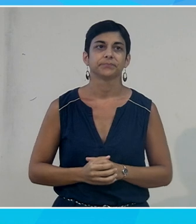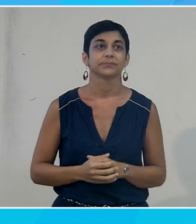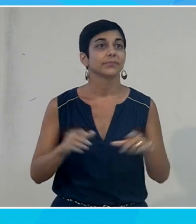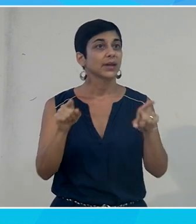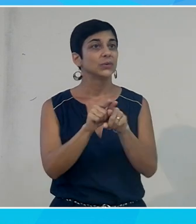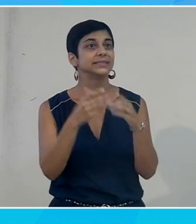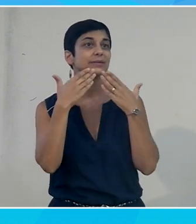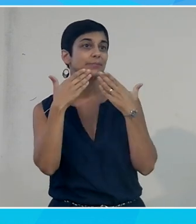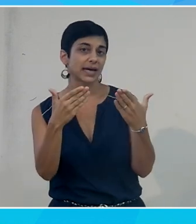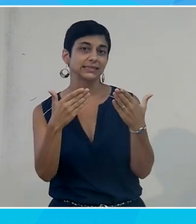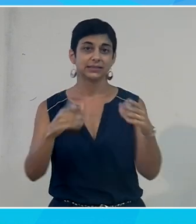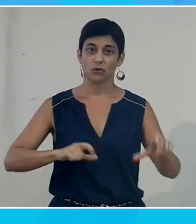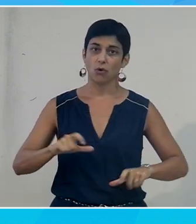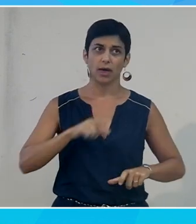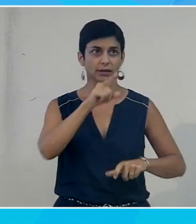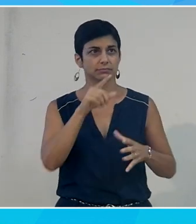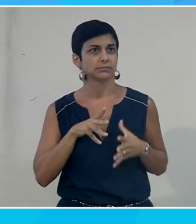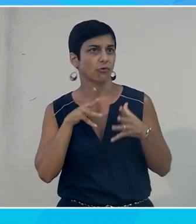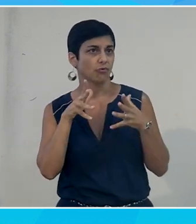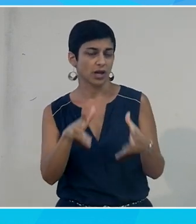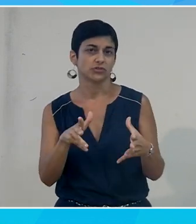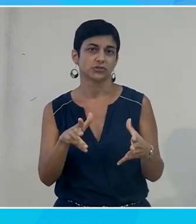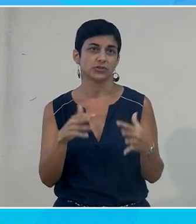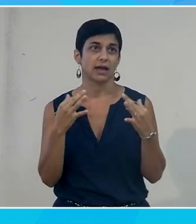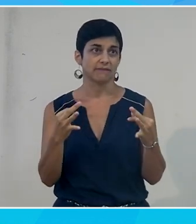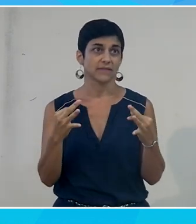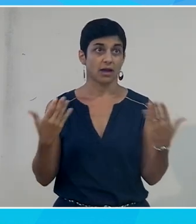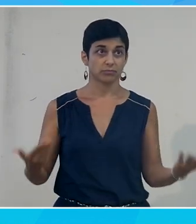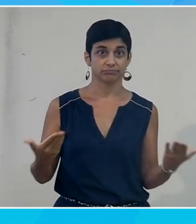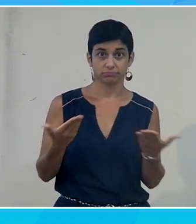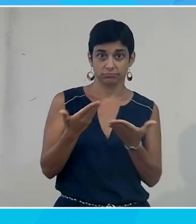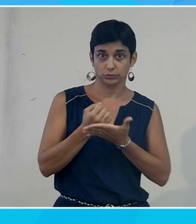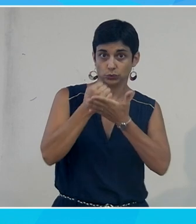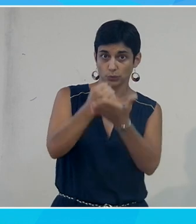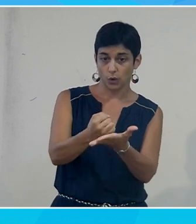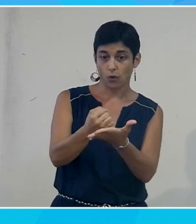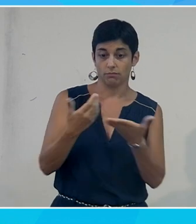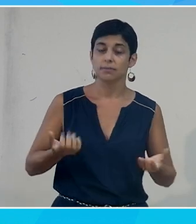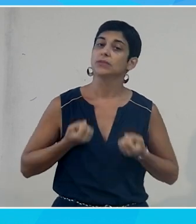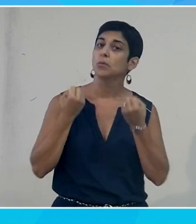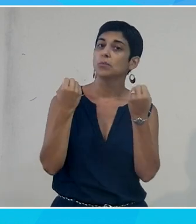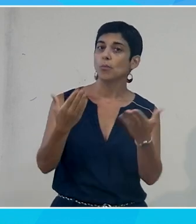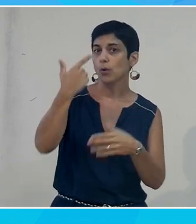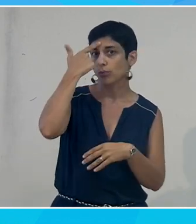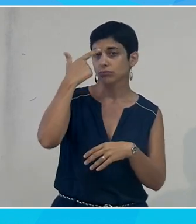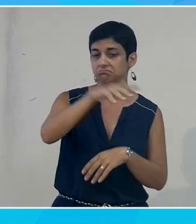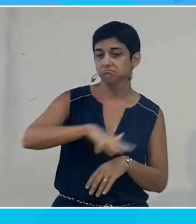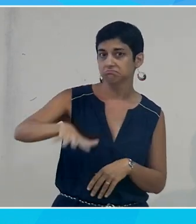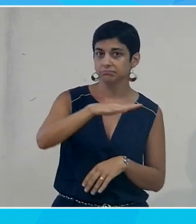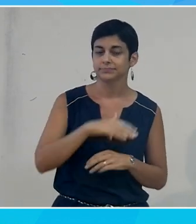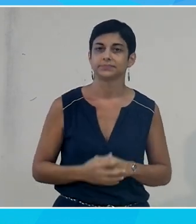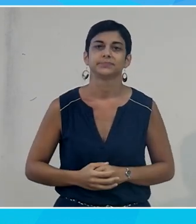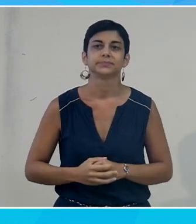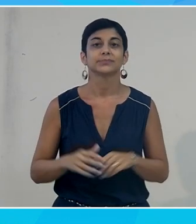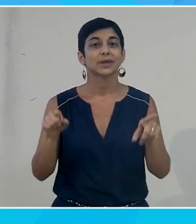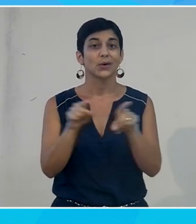également à remercier l'engagement des collègues sur ce format qui est maintenant proposé à la communauté. Il y a